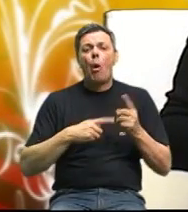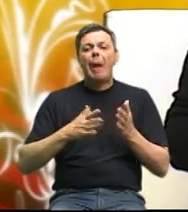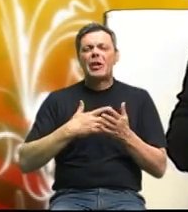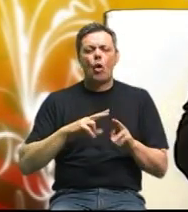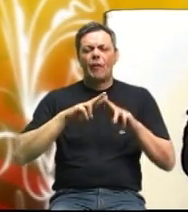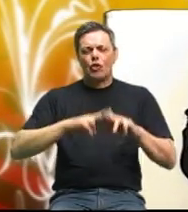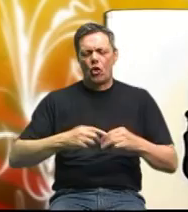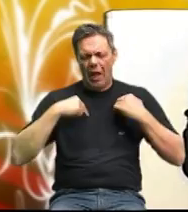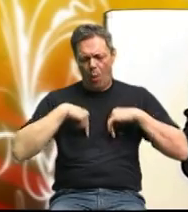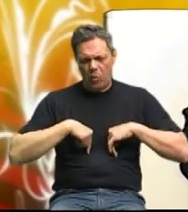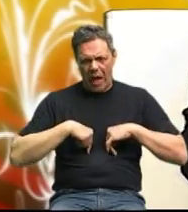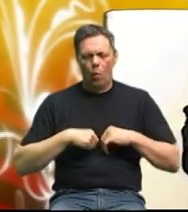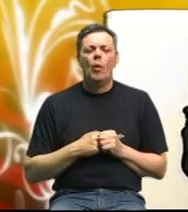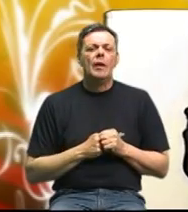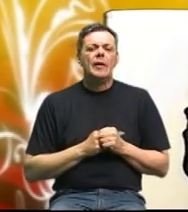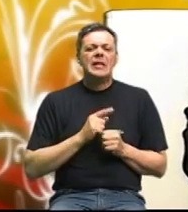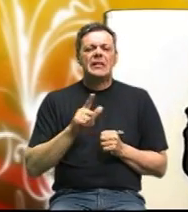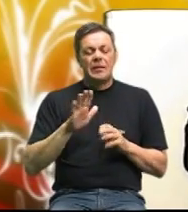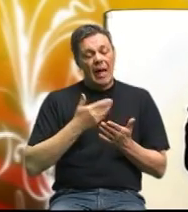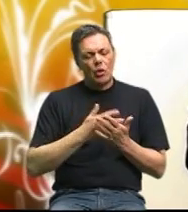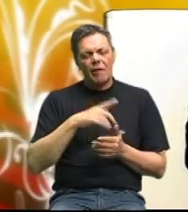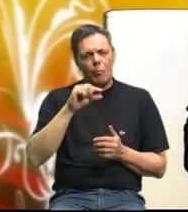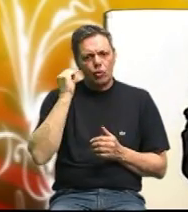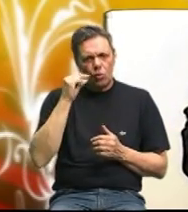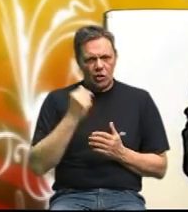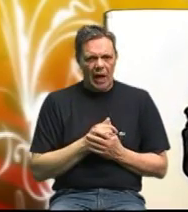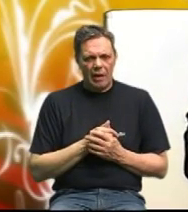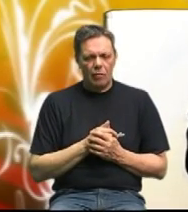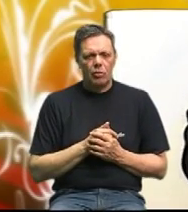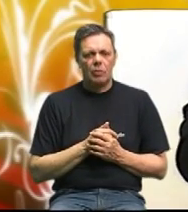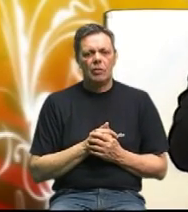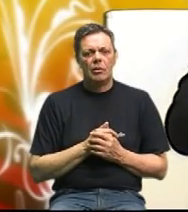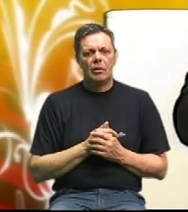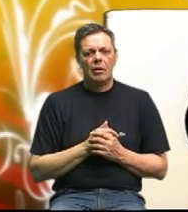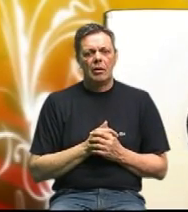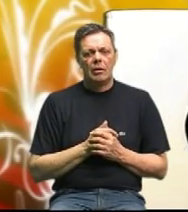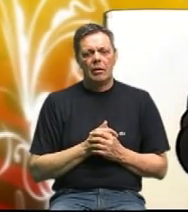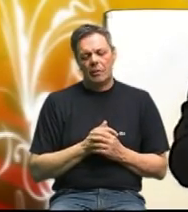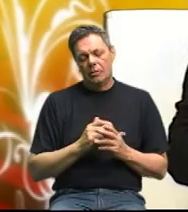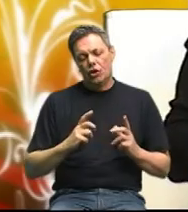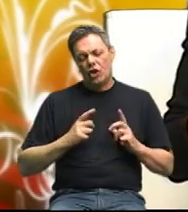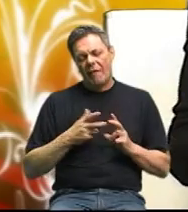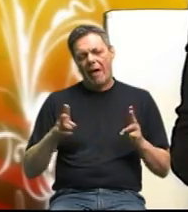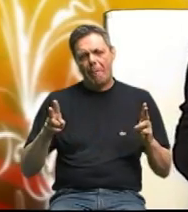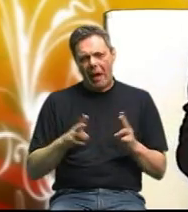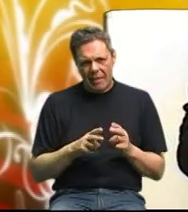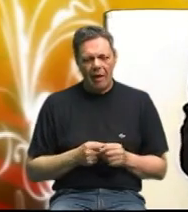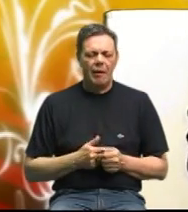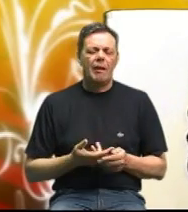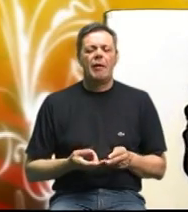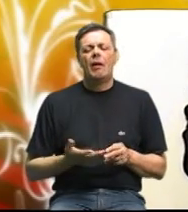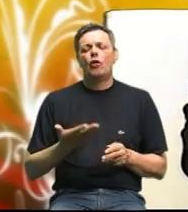unutra. Zbog toga, svi muškarci statistično živje manje. Dobijaju češće